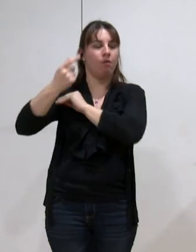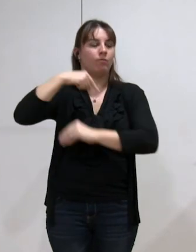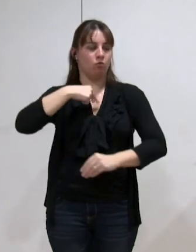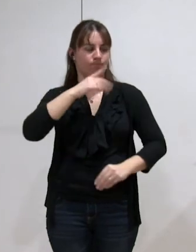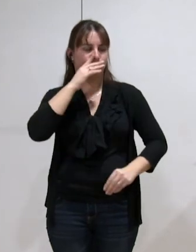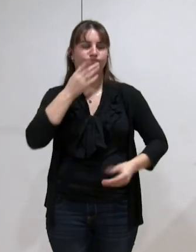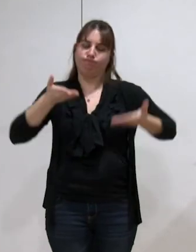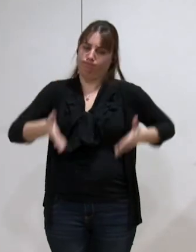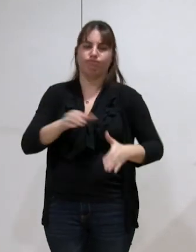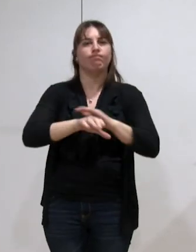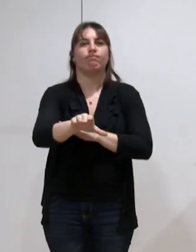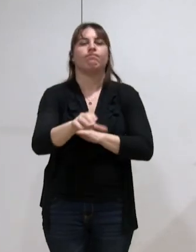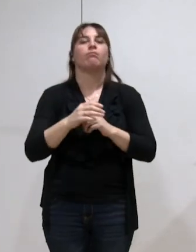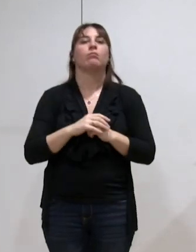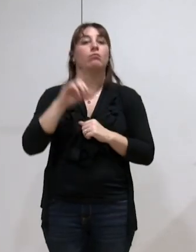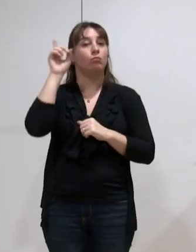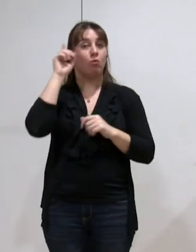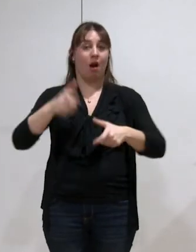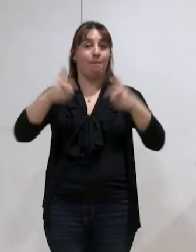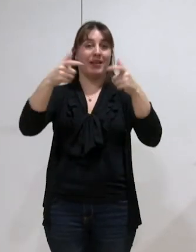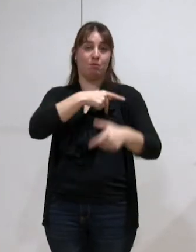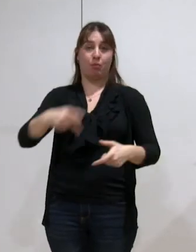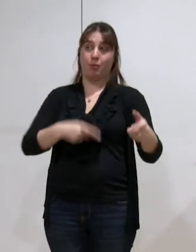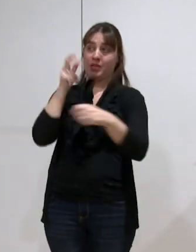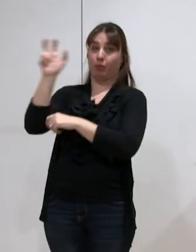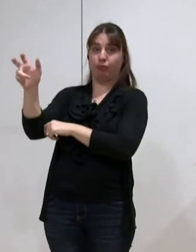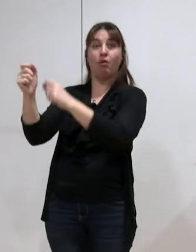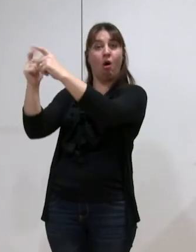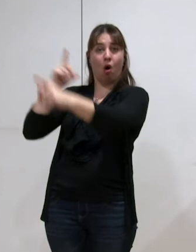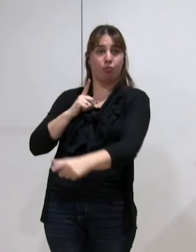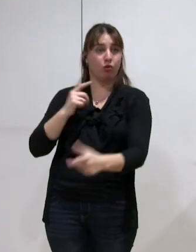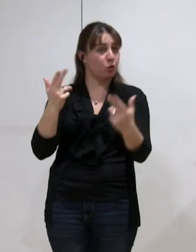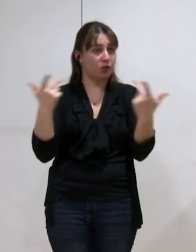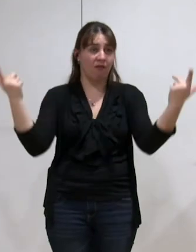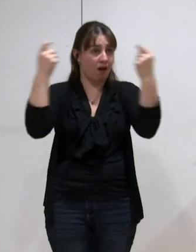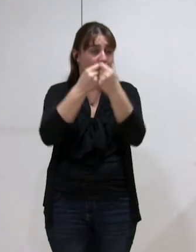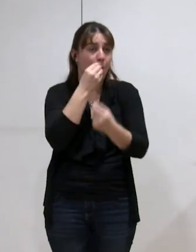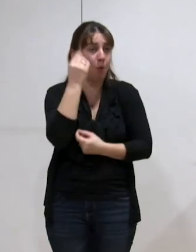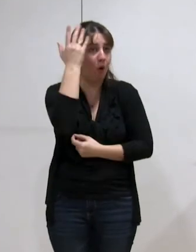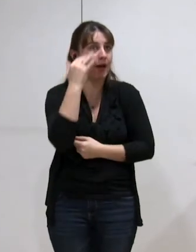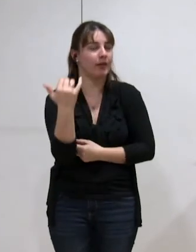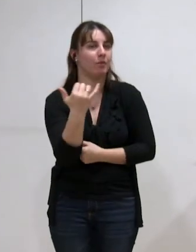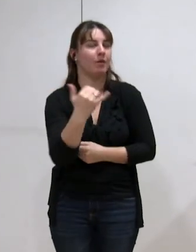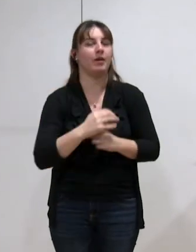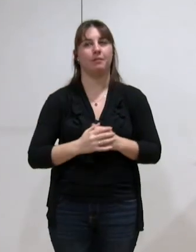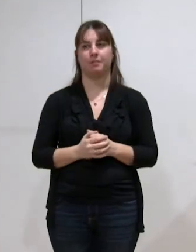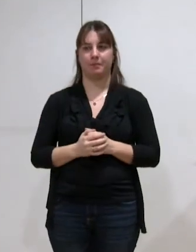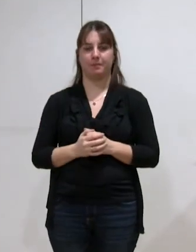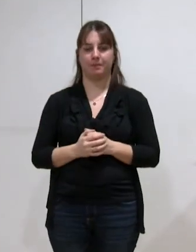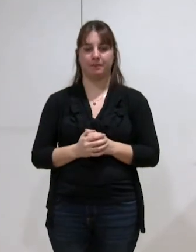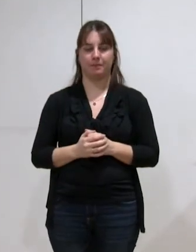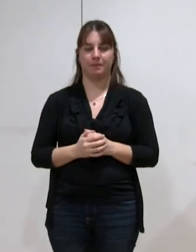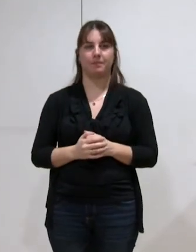et que sur un bâtiment appartenant à la métropole, la métropole nous rembourse donc tout va bien de ce côté-là. Sur la question